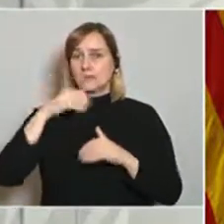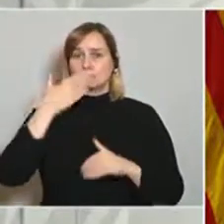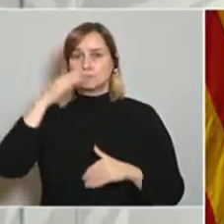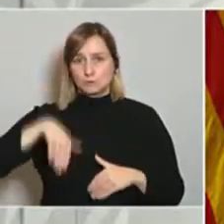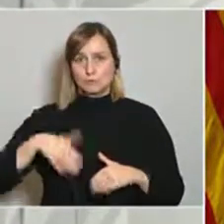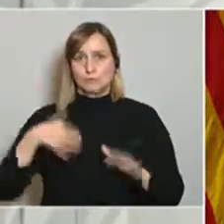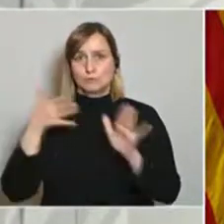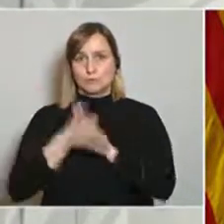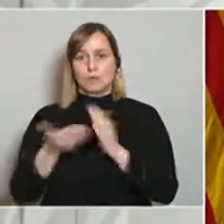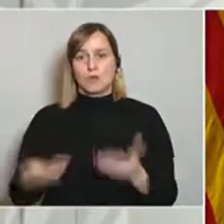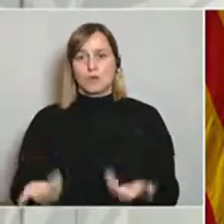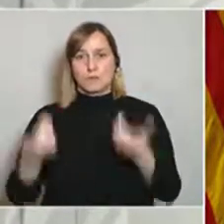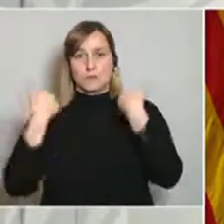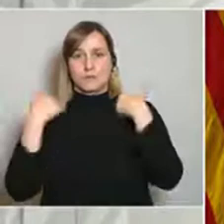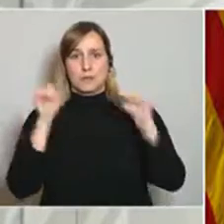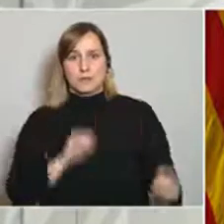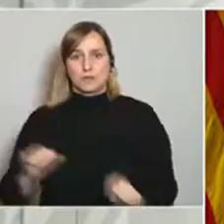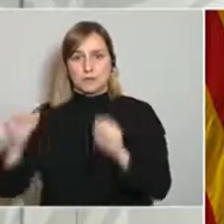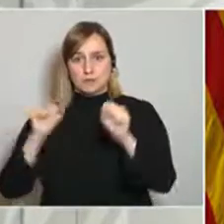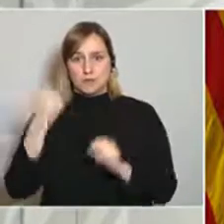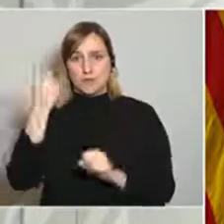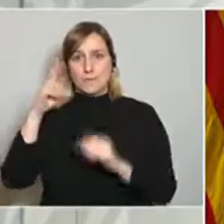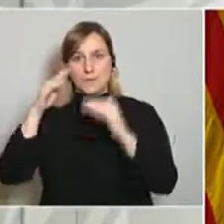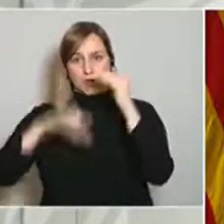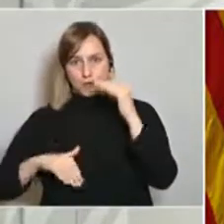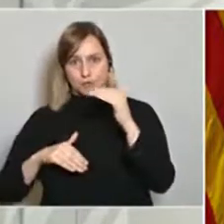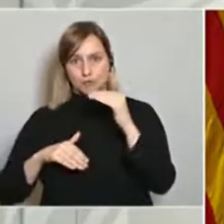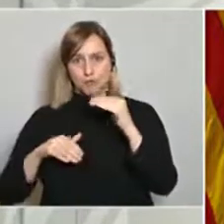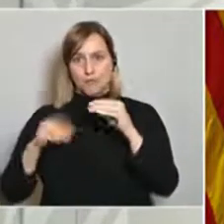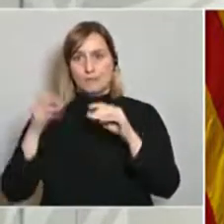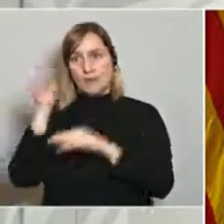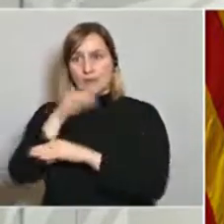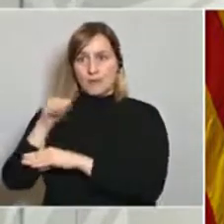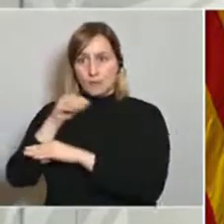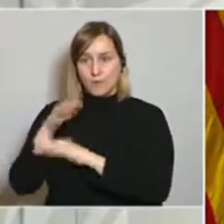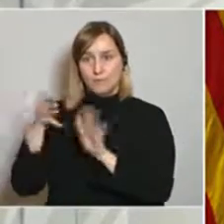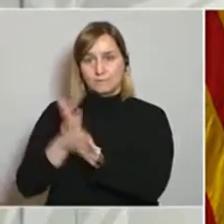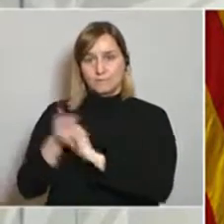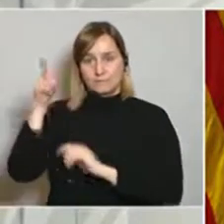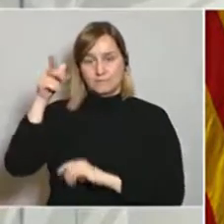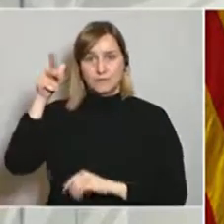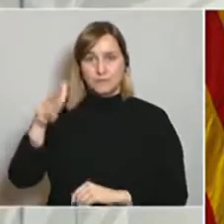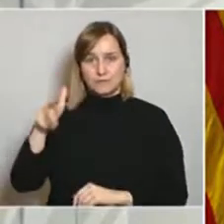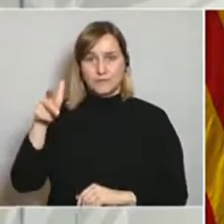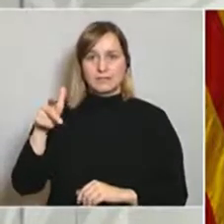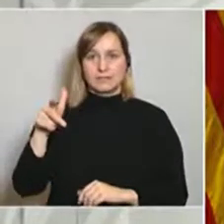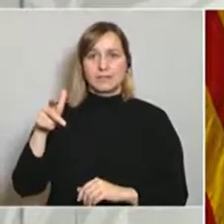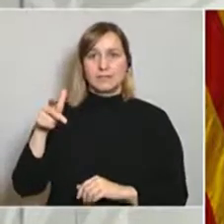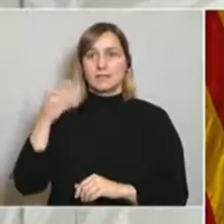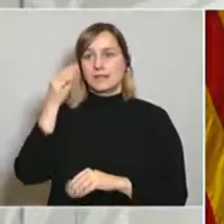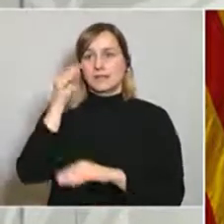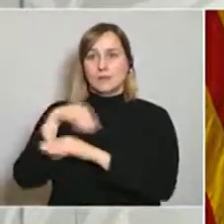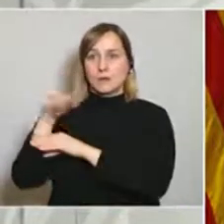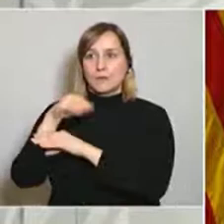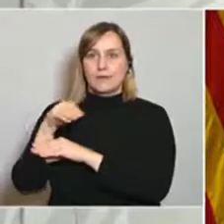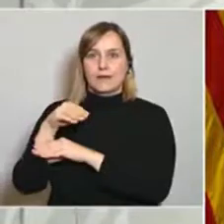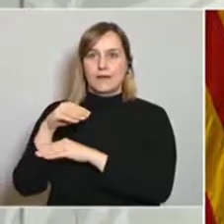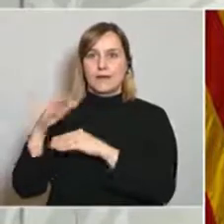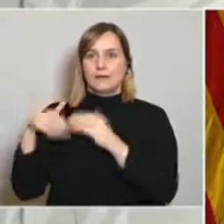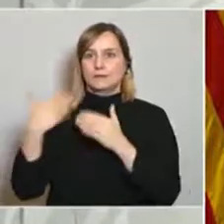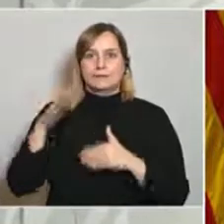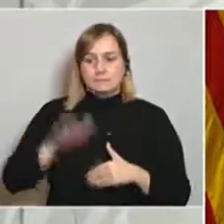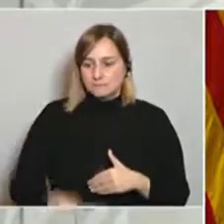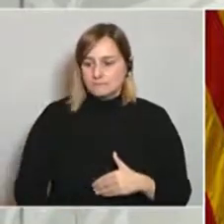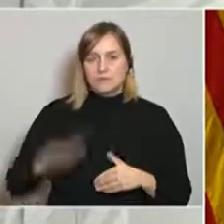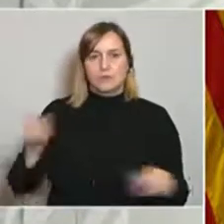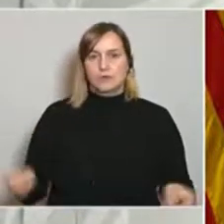competències de la protecció de menors de vetllar pels seus drets i de tractar sobretot a les persones ni que siguin menudes ni que siguin